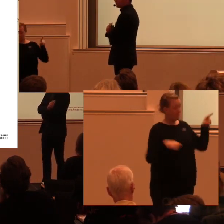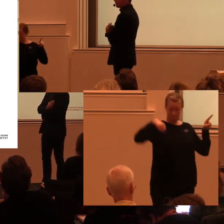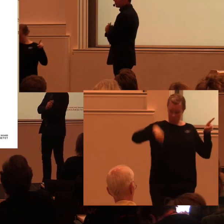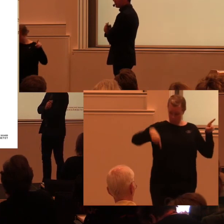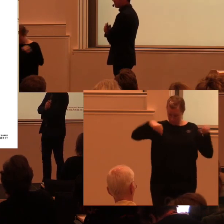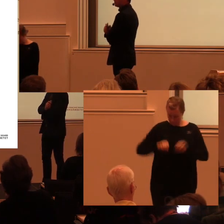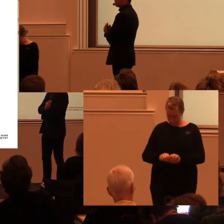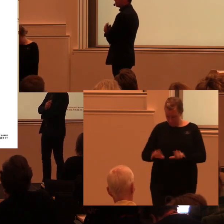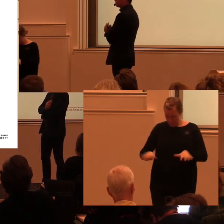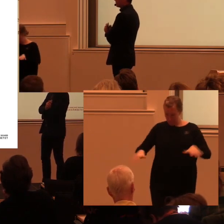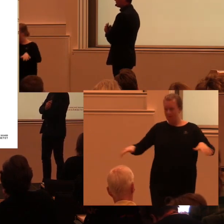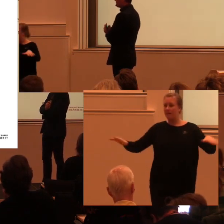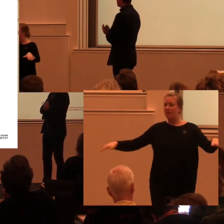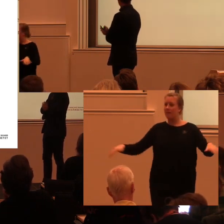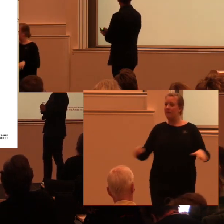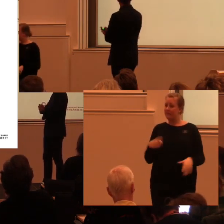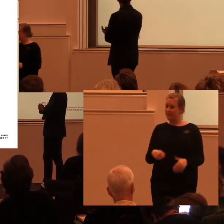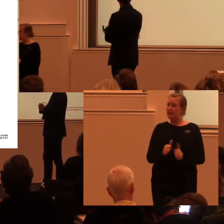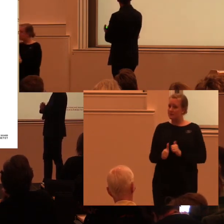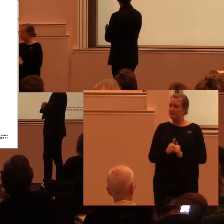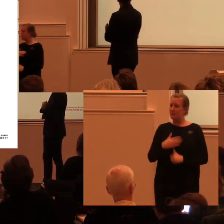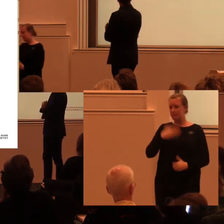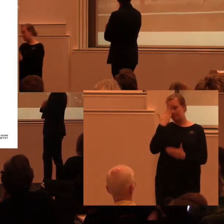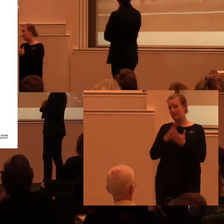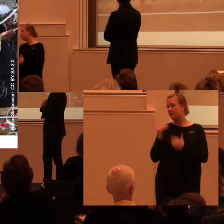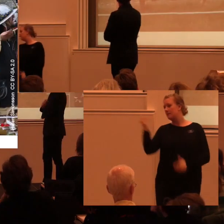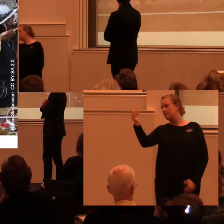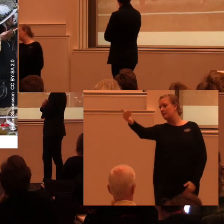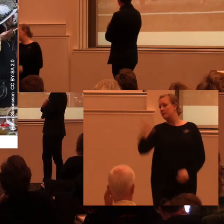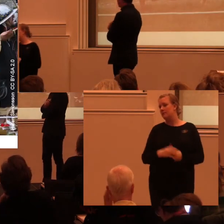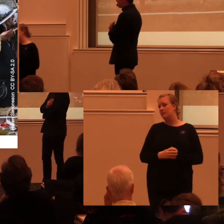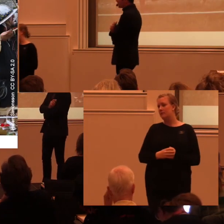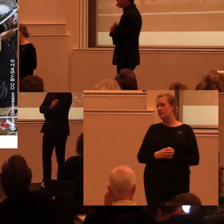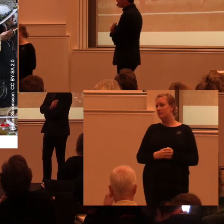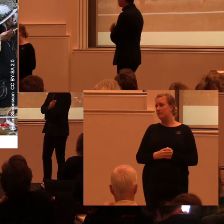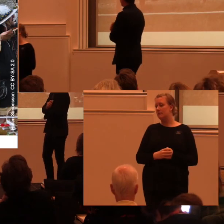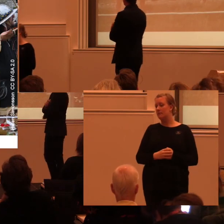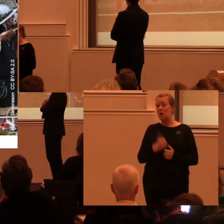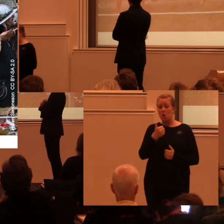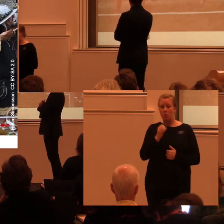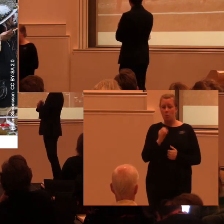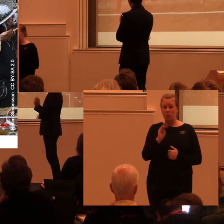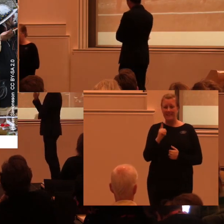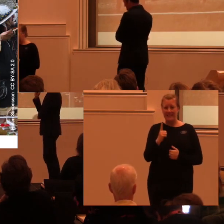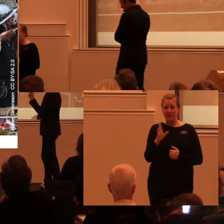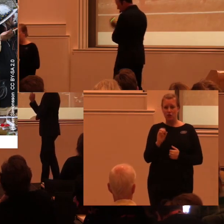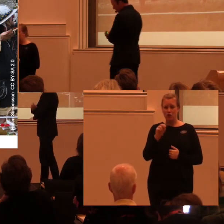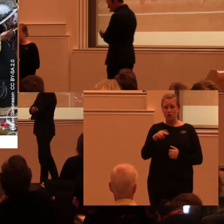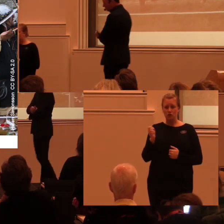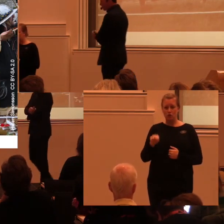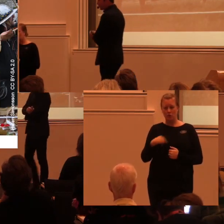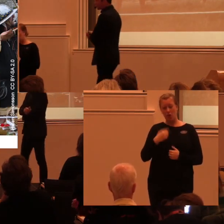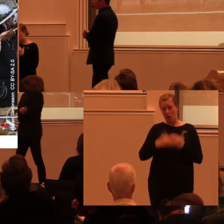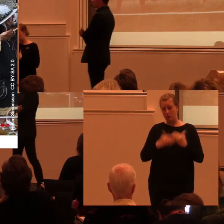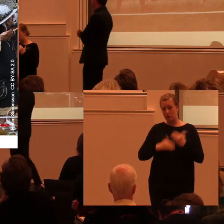att ske väldigt mycket. det gör det redan idag. Och som jag sa, Bodil Jansson, hon avslutade igår med en